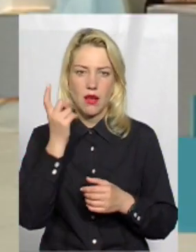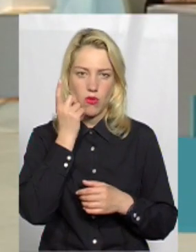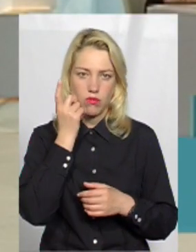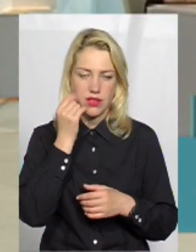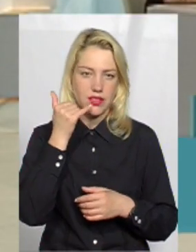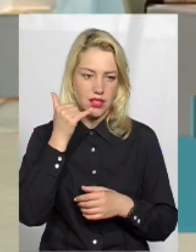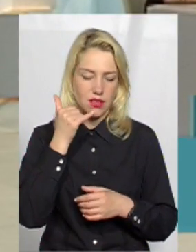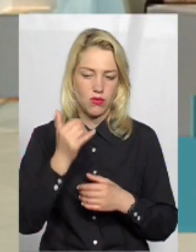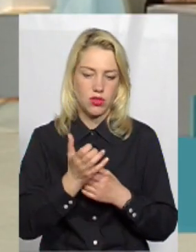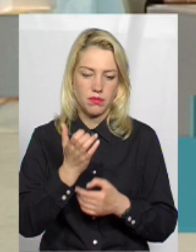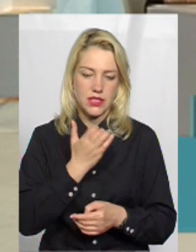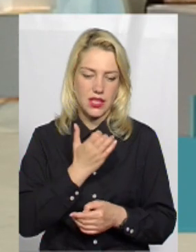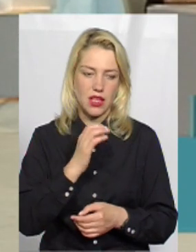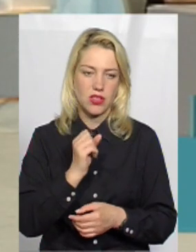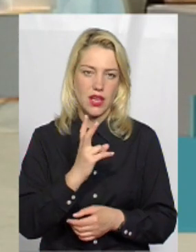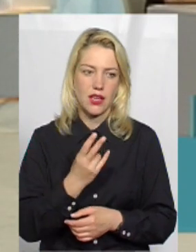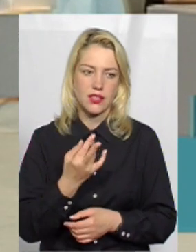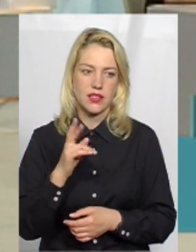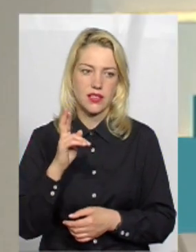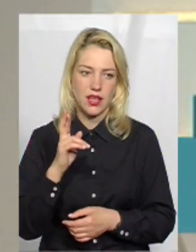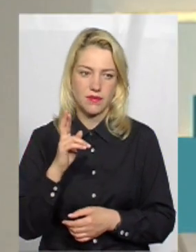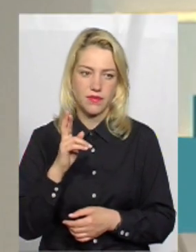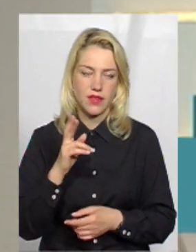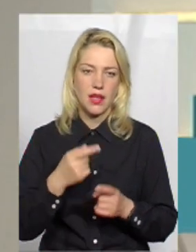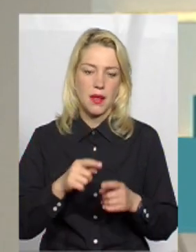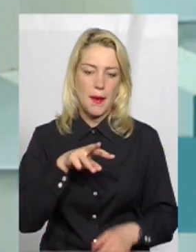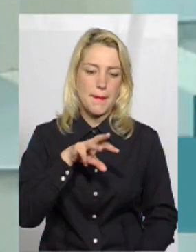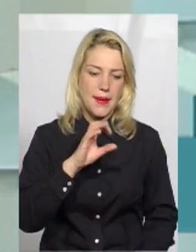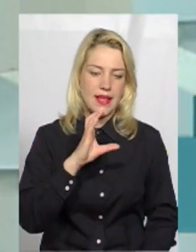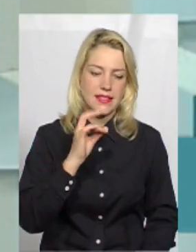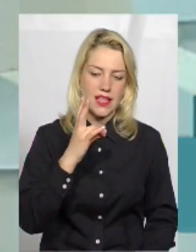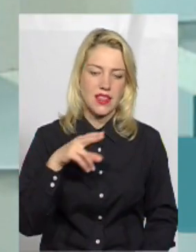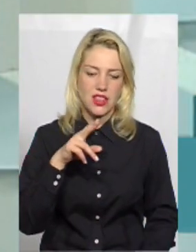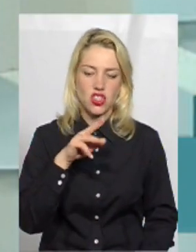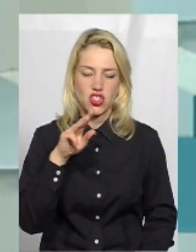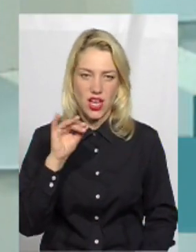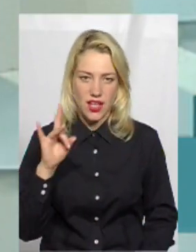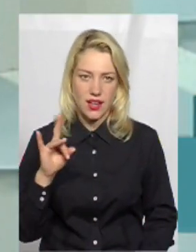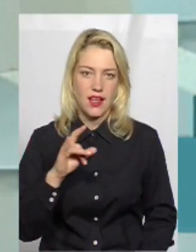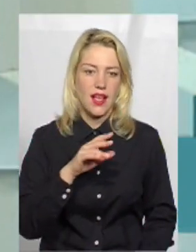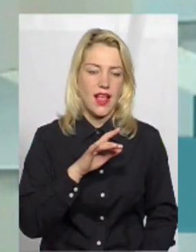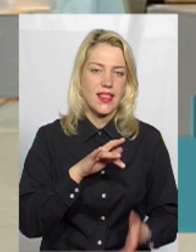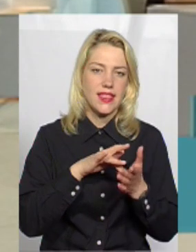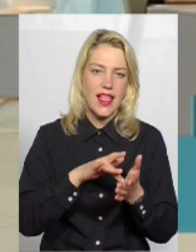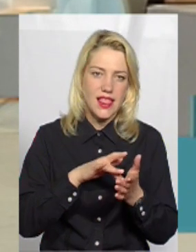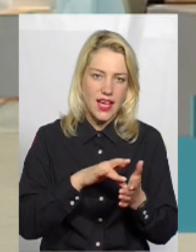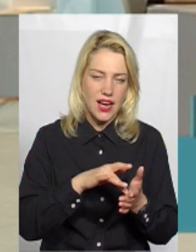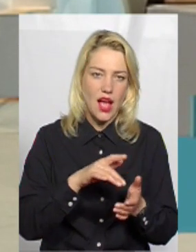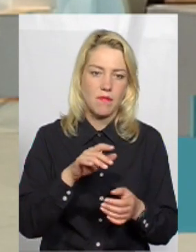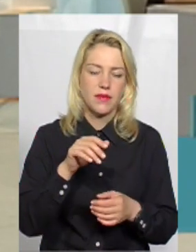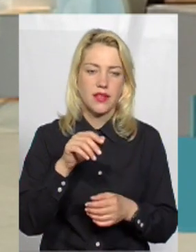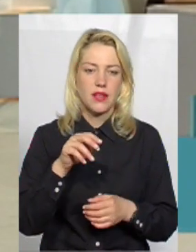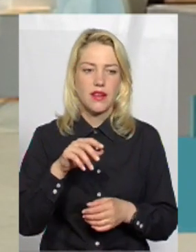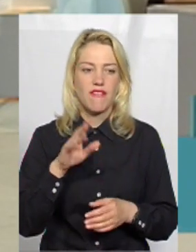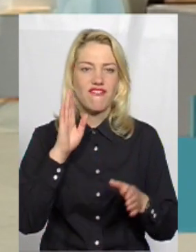присилають якісь акції. Це в месенджері? Це в месенджері, це в телеграмі, це в групах в Фейсбуці.